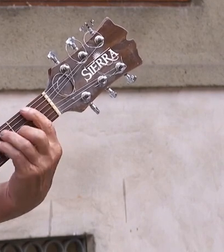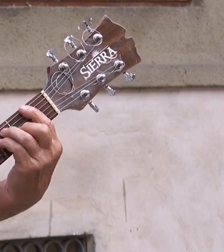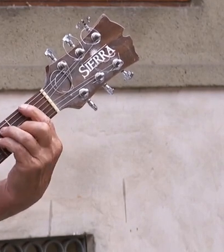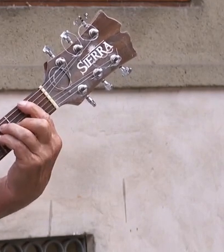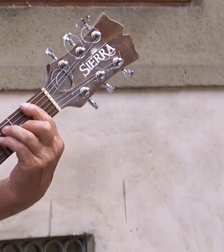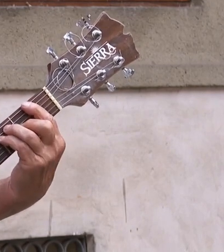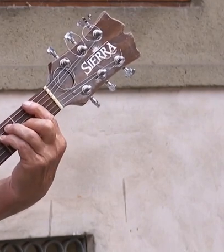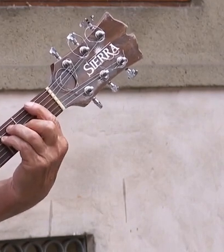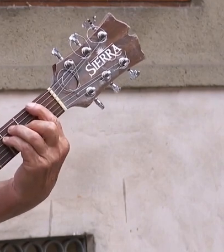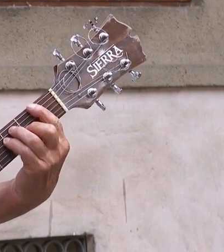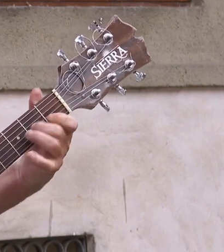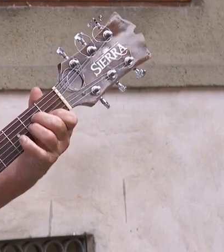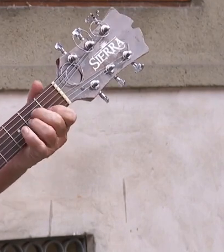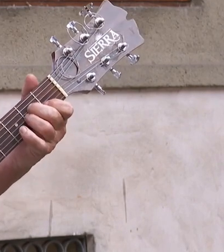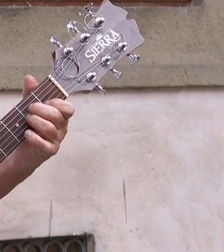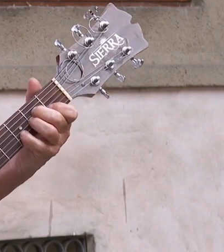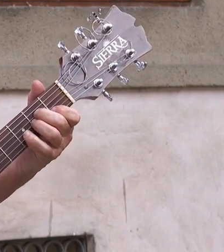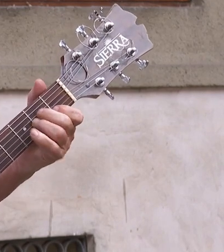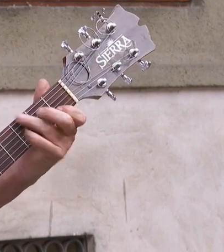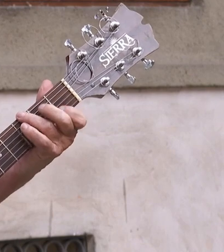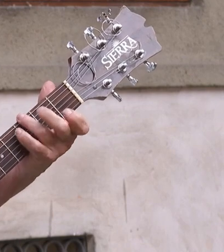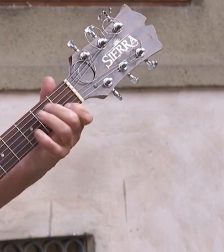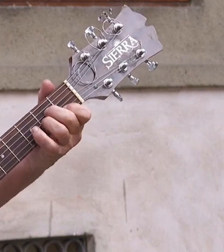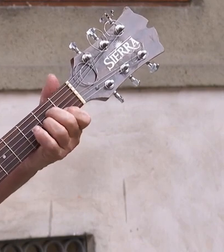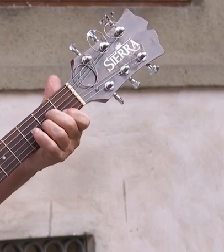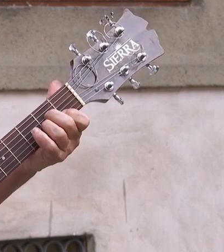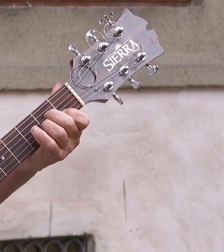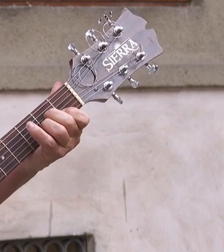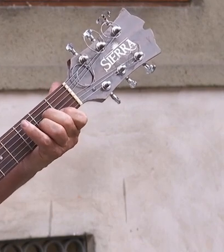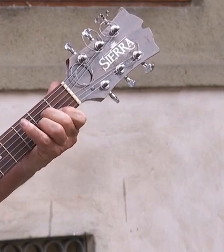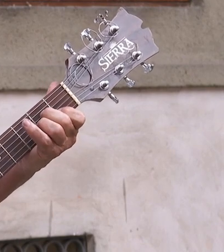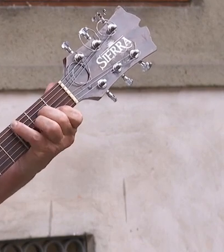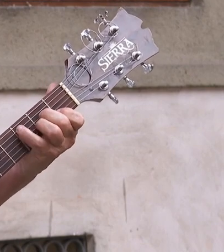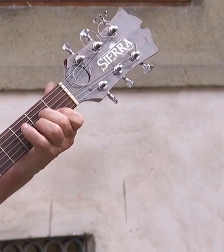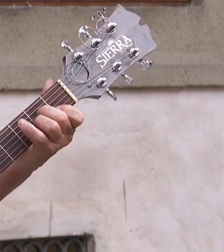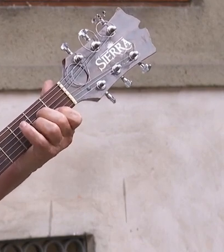Kolébko můj světe ve smířej vězení.